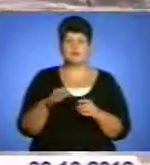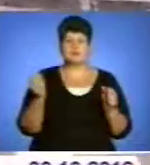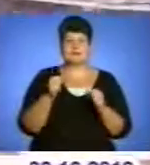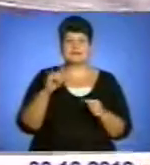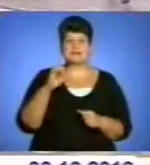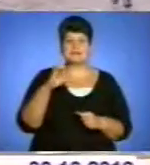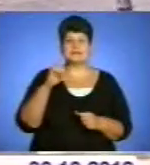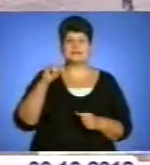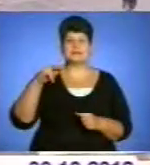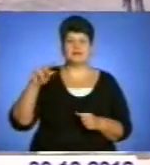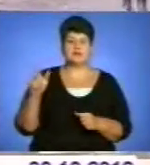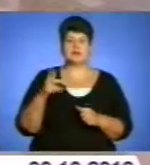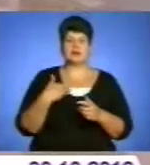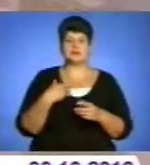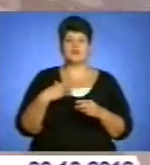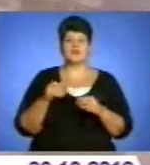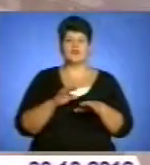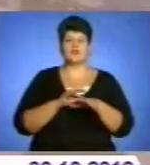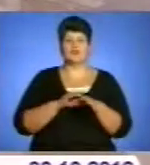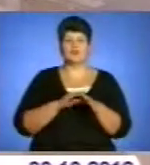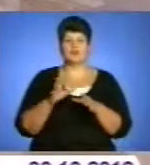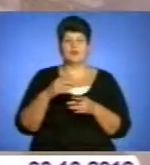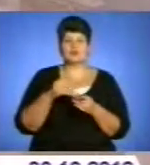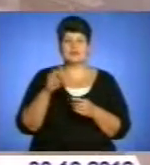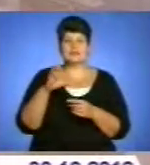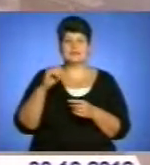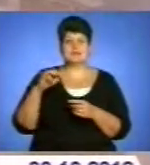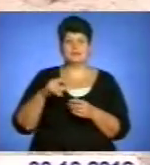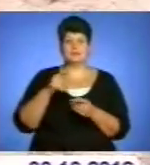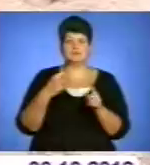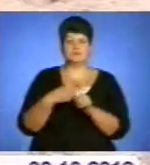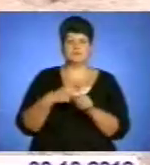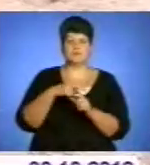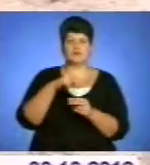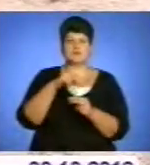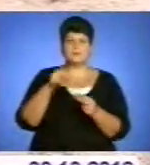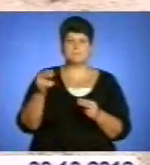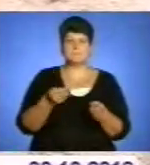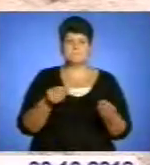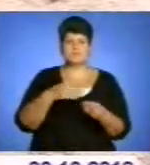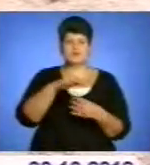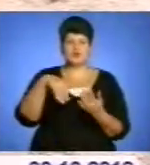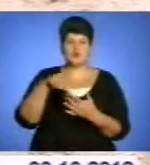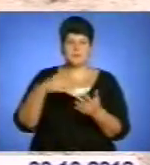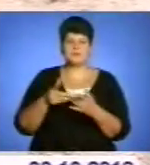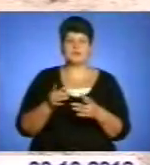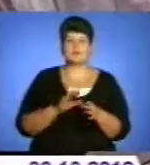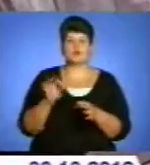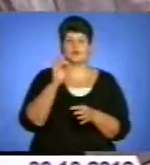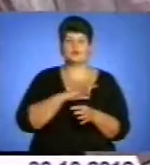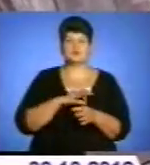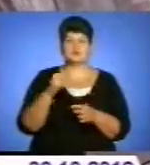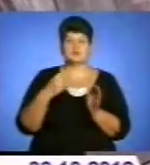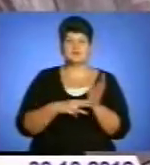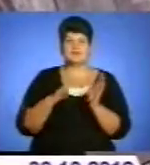сіллю, у нацбуду економії коштів використовують піщану-соляну суміш. Уже заготовлено близько 300 тисяч кубометрів піску, також 729